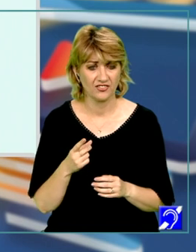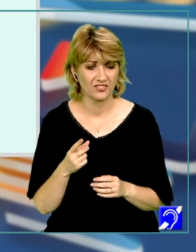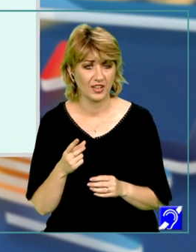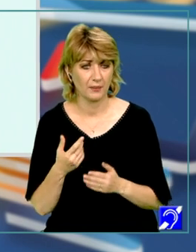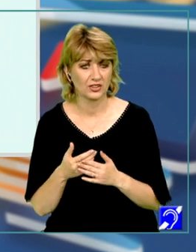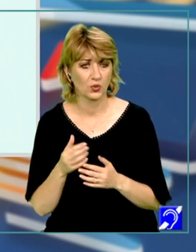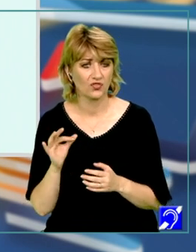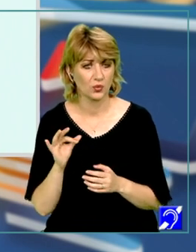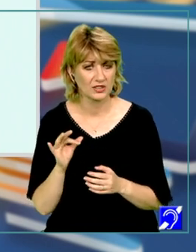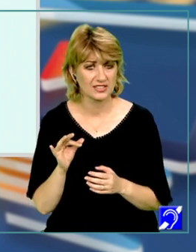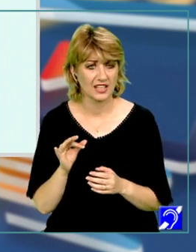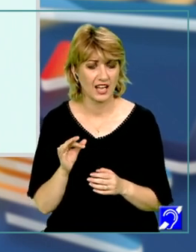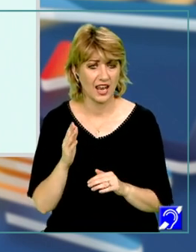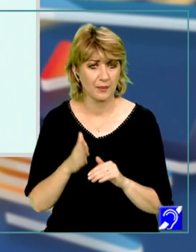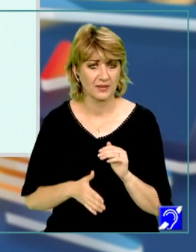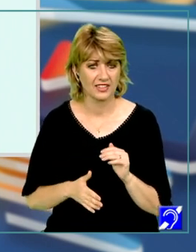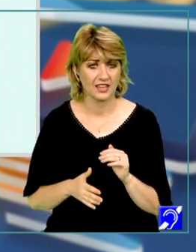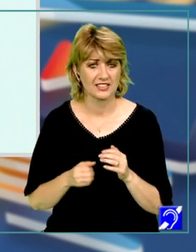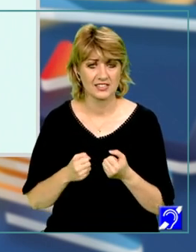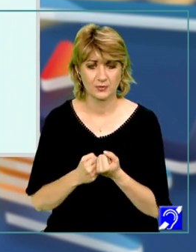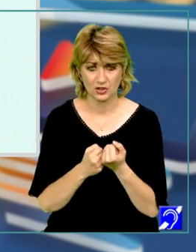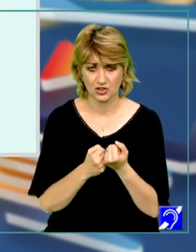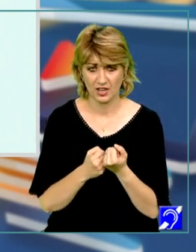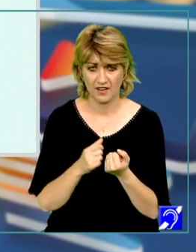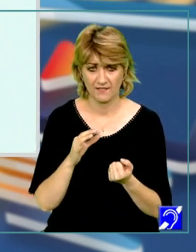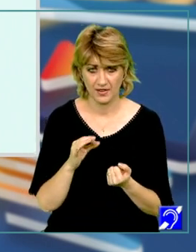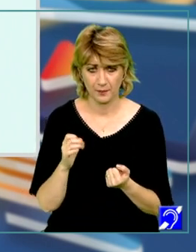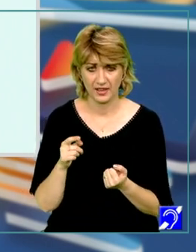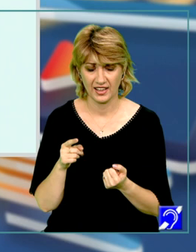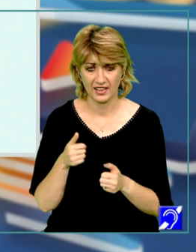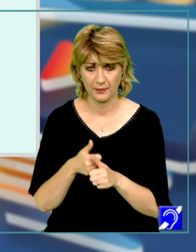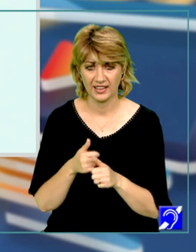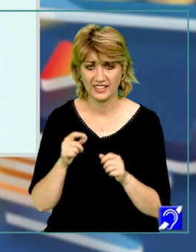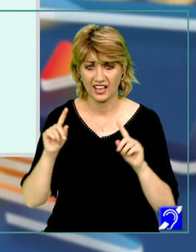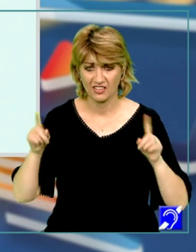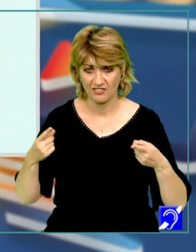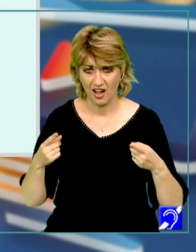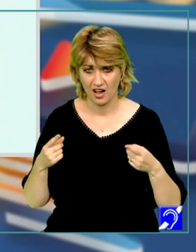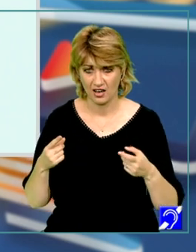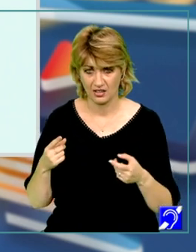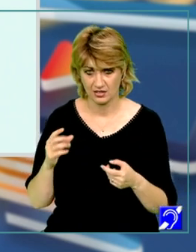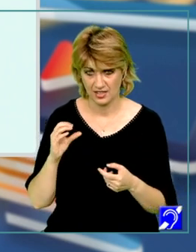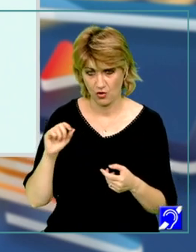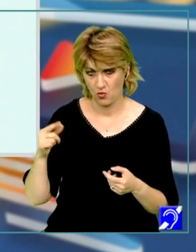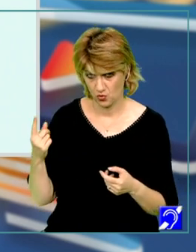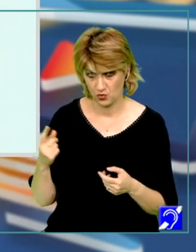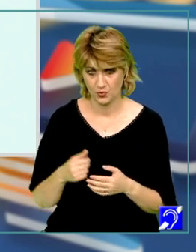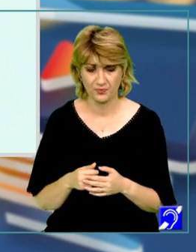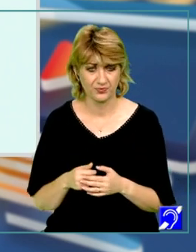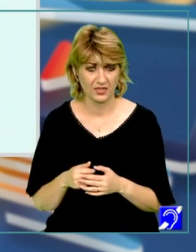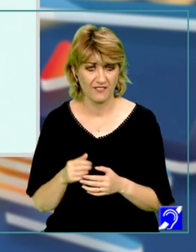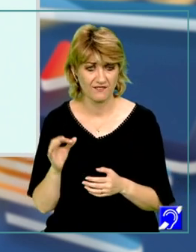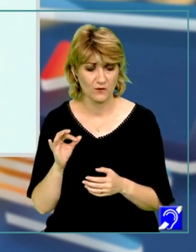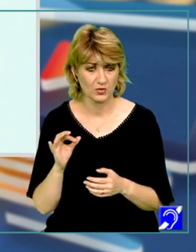numită auxiliară de sprijin, în funcția g, definită pe intervalul 0,1 pe care dorim studiul, în funcție care are